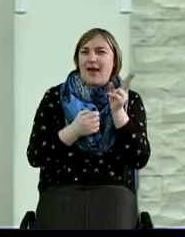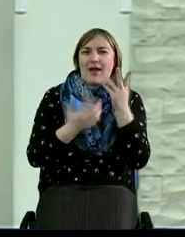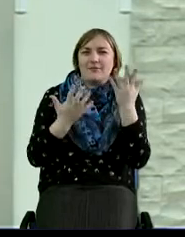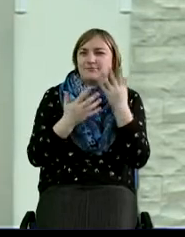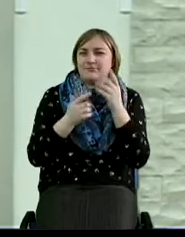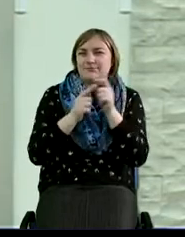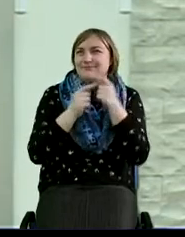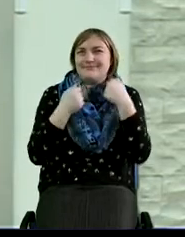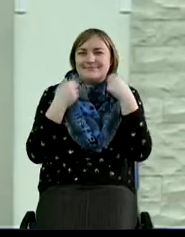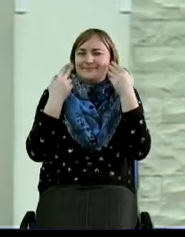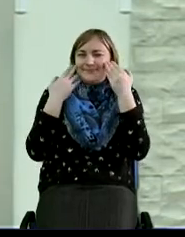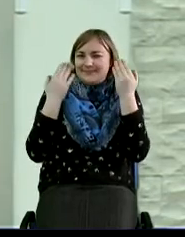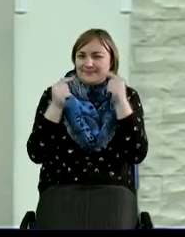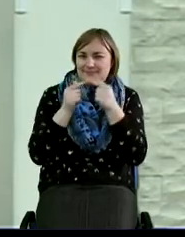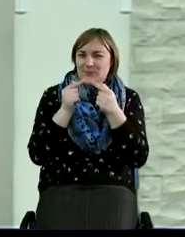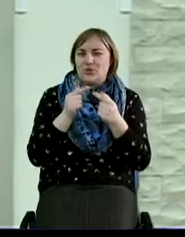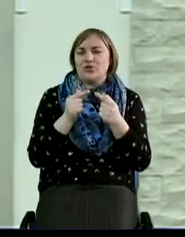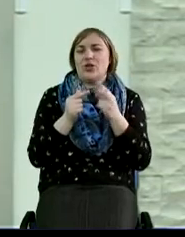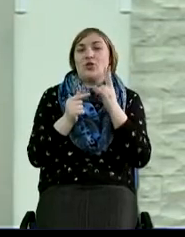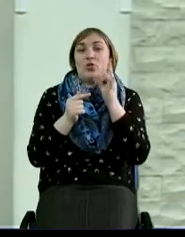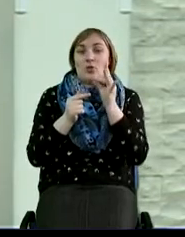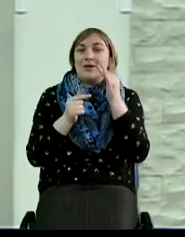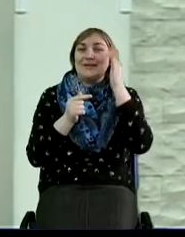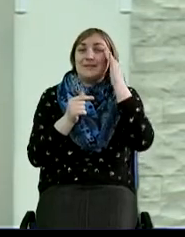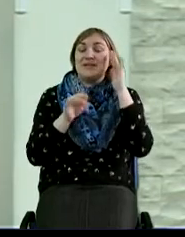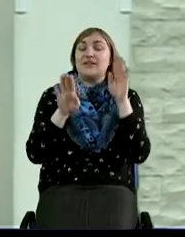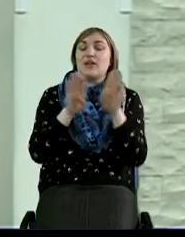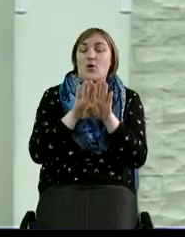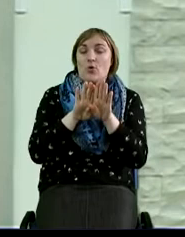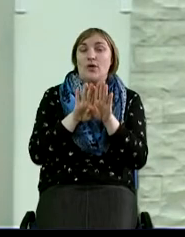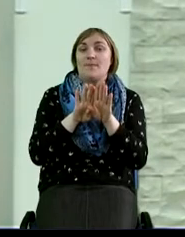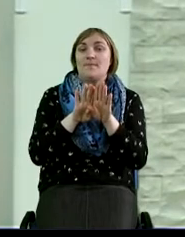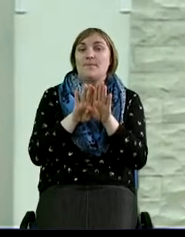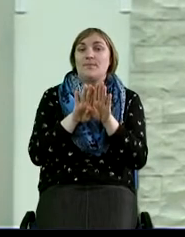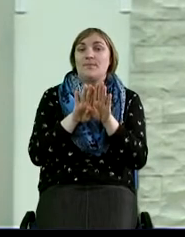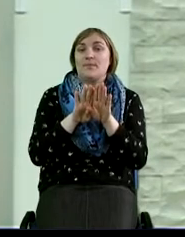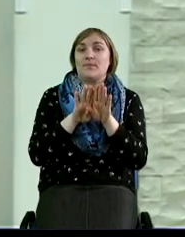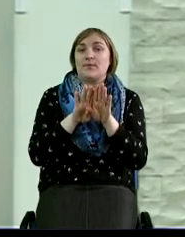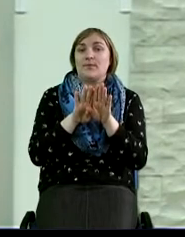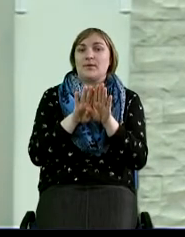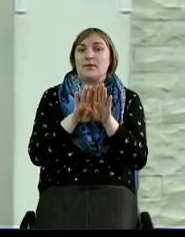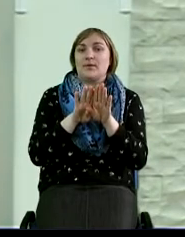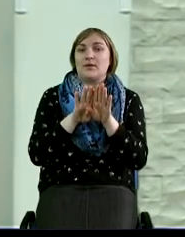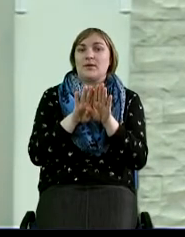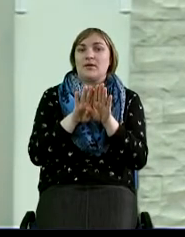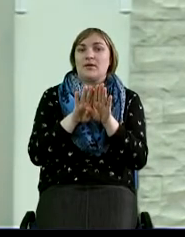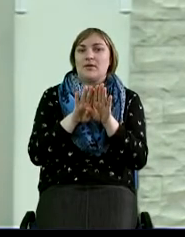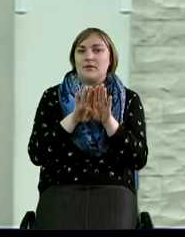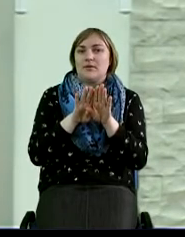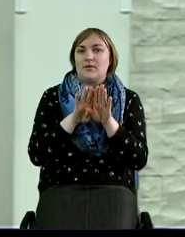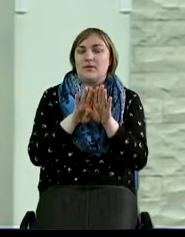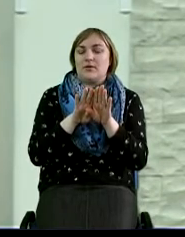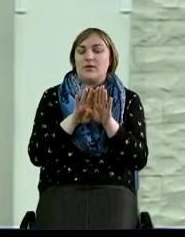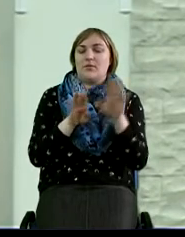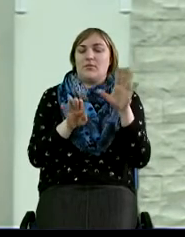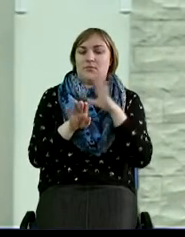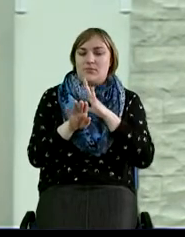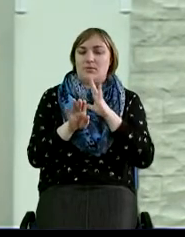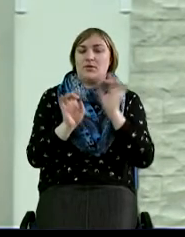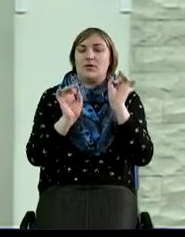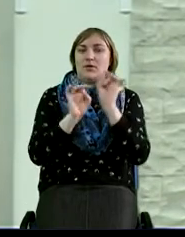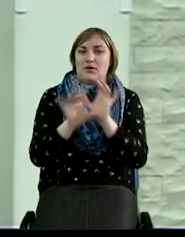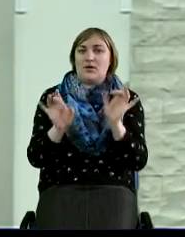этих терминах не очень разбираюсь. Но смысл был там следующий, который, в принципе, так популярно был донесен до